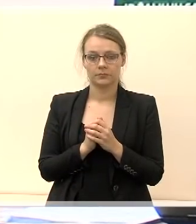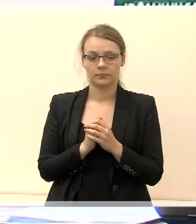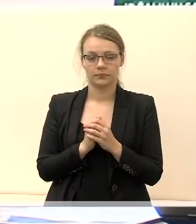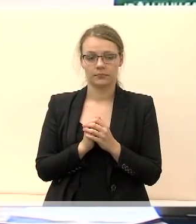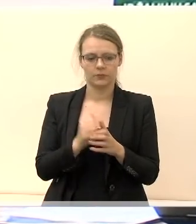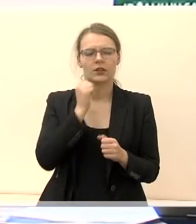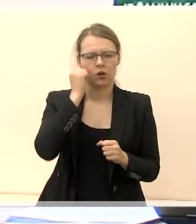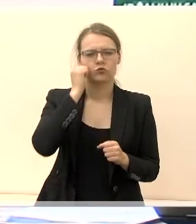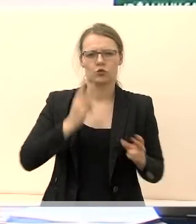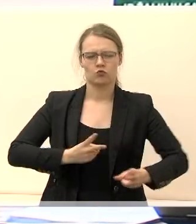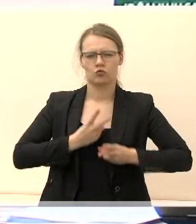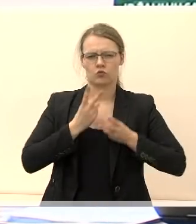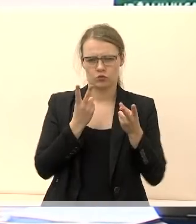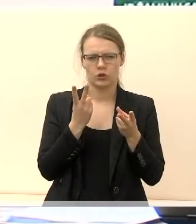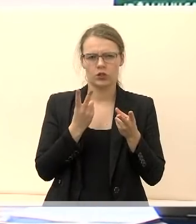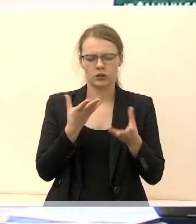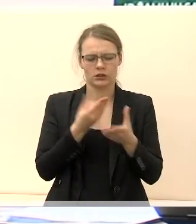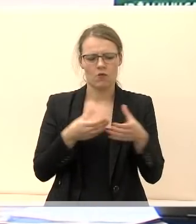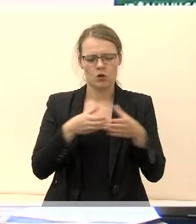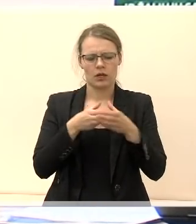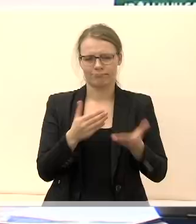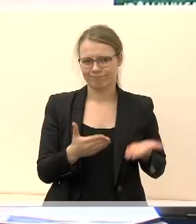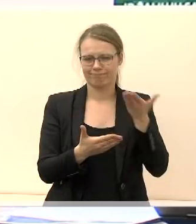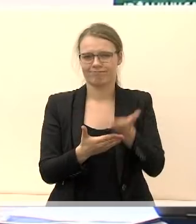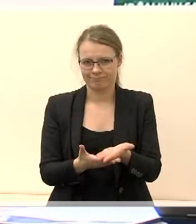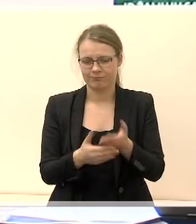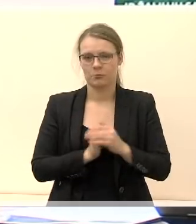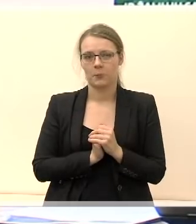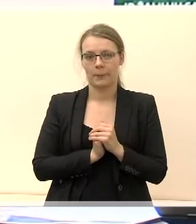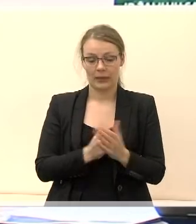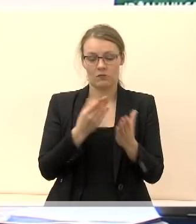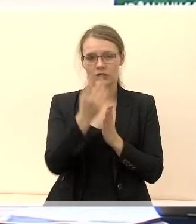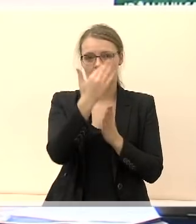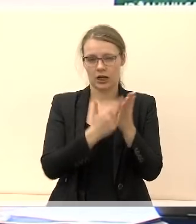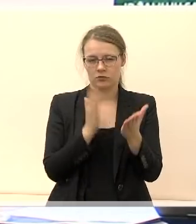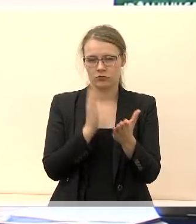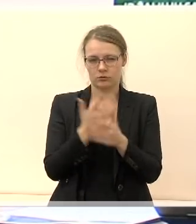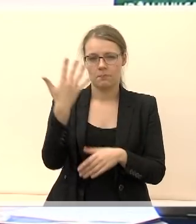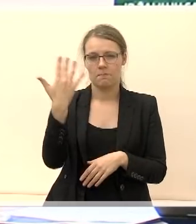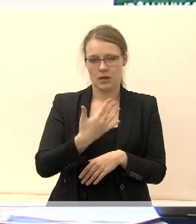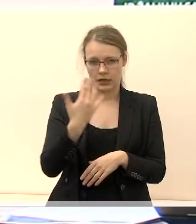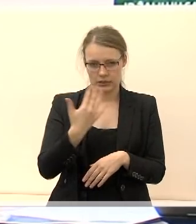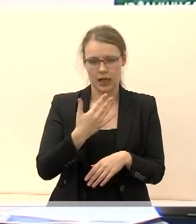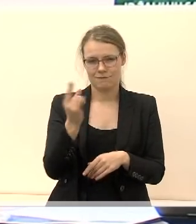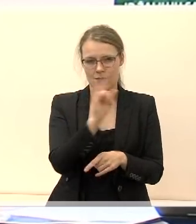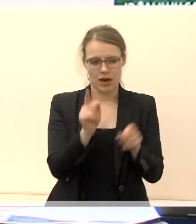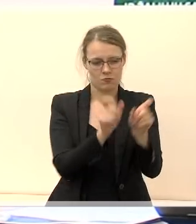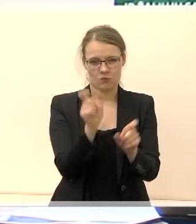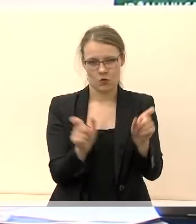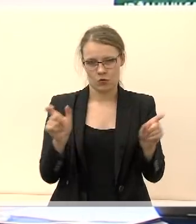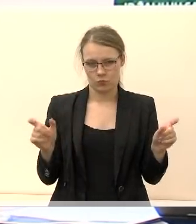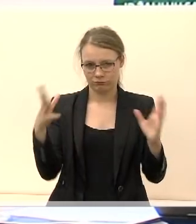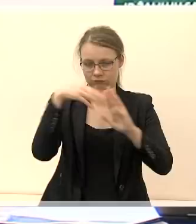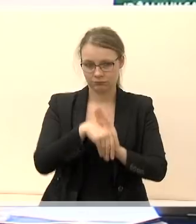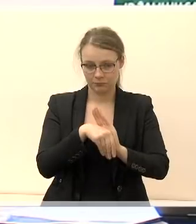Džiaugiuosi pristatydama savo komanda. Tai iš tiesų mūsų sąrašiai yra penkiasdešimt marijampoliečių ir